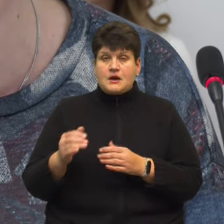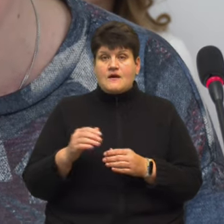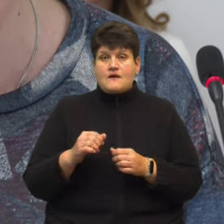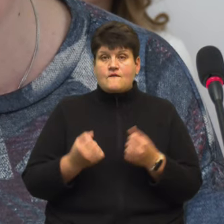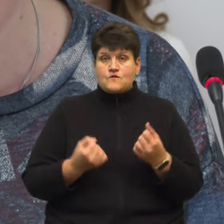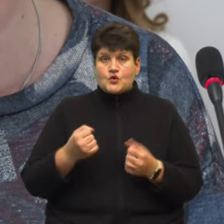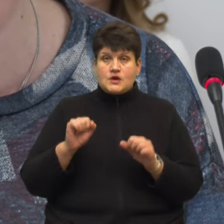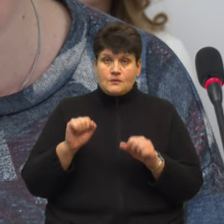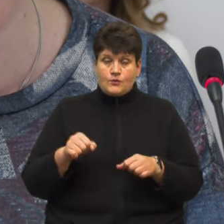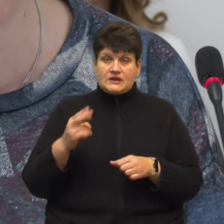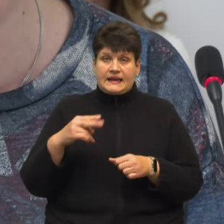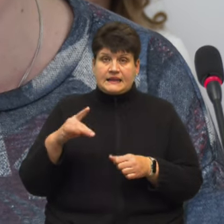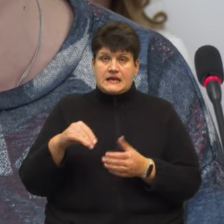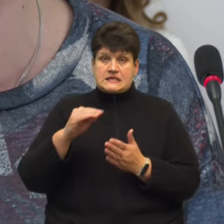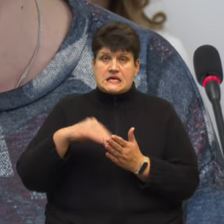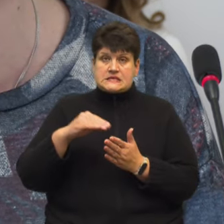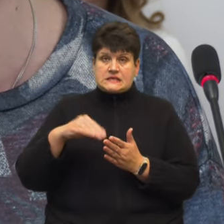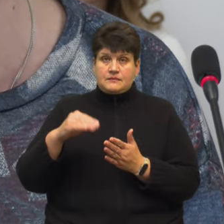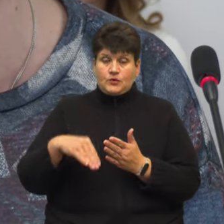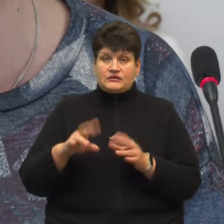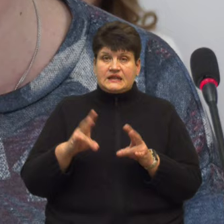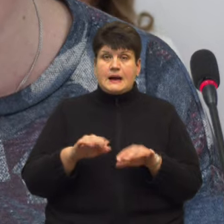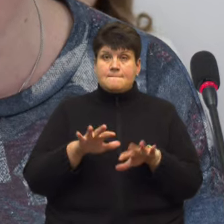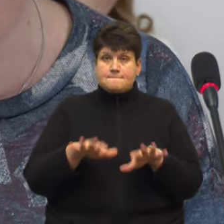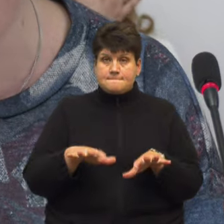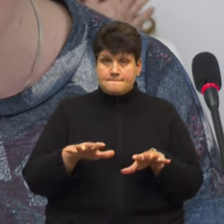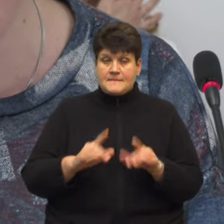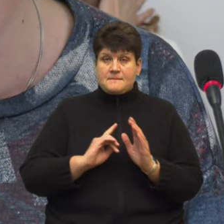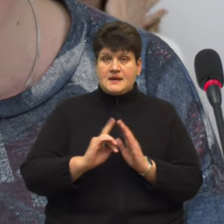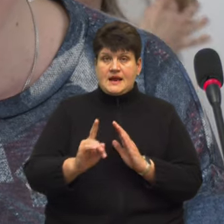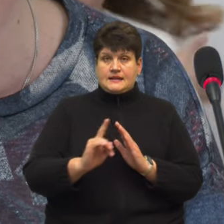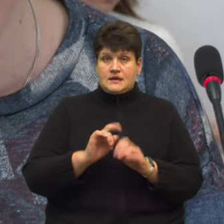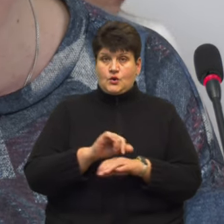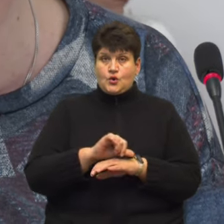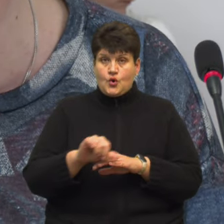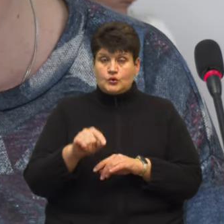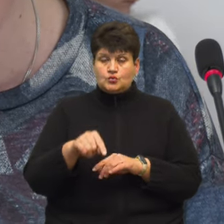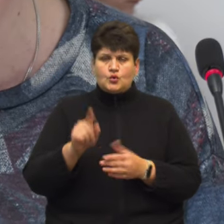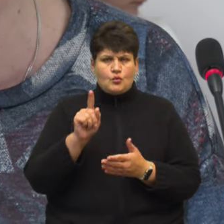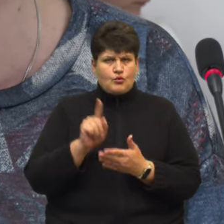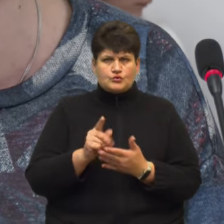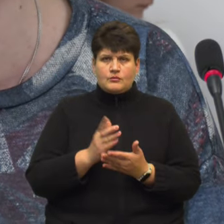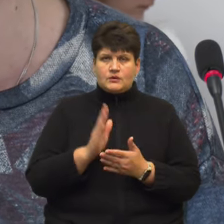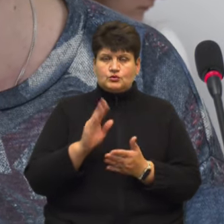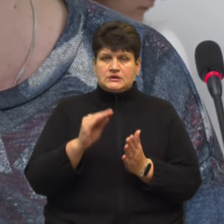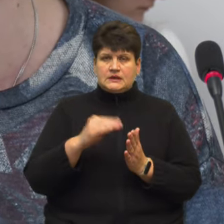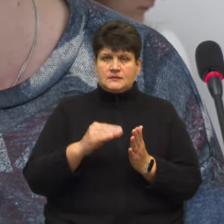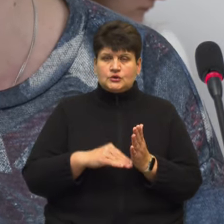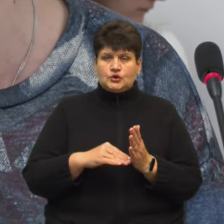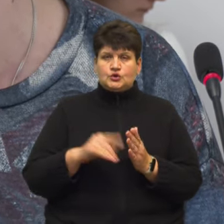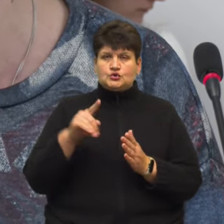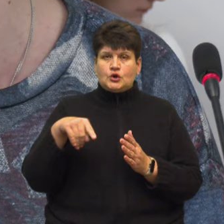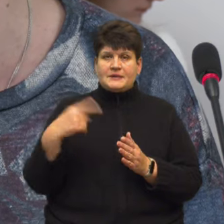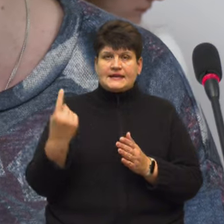цю декларацію заповнити на місці при перетині кордону. Але тут обов'язково має бути вказаний номер єдиного